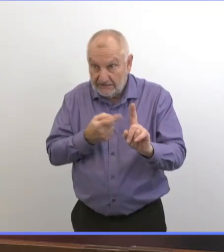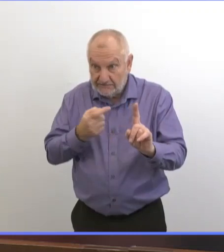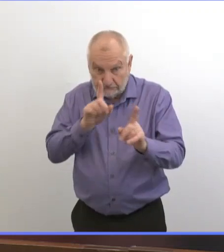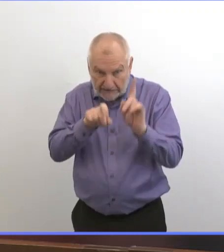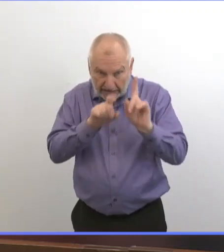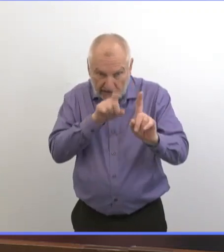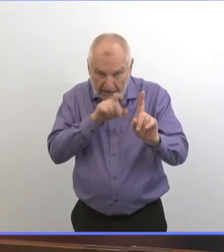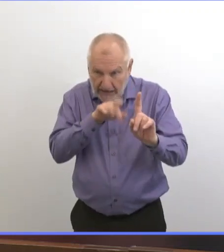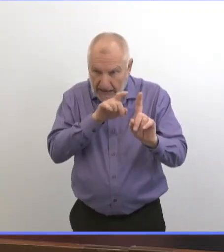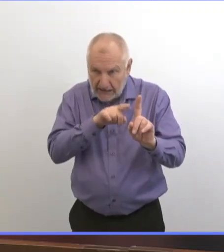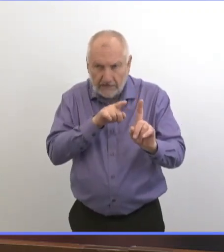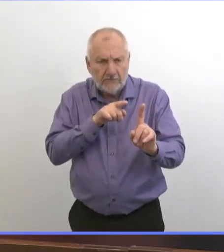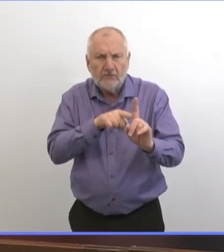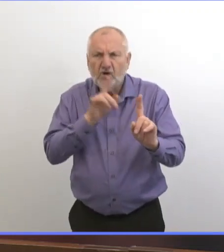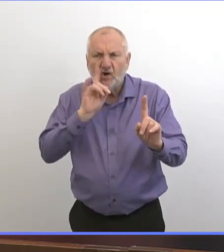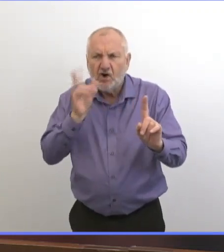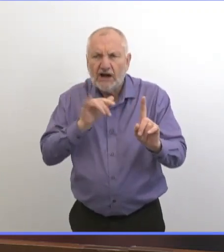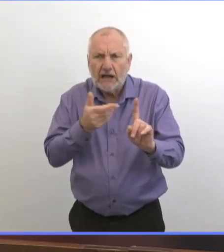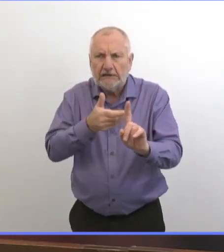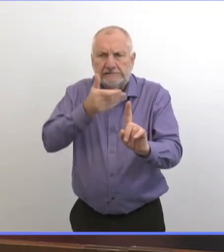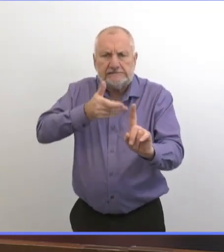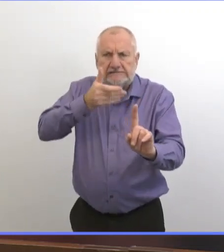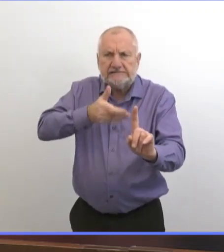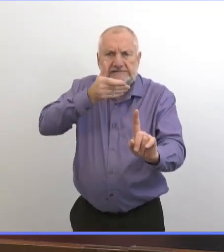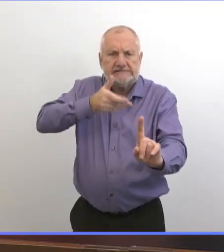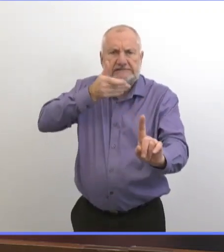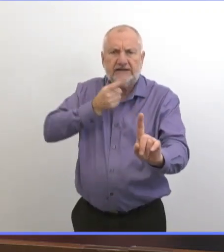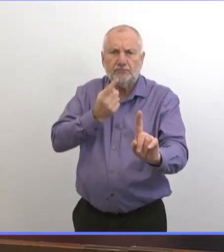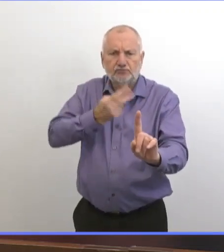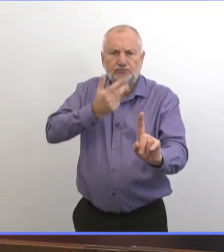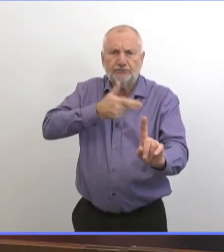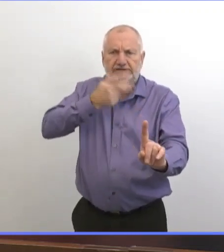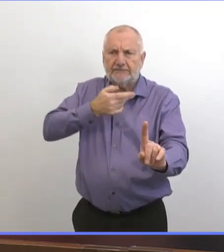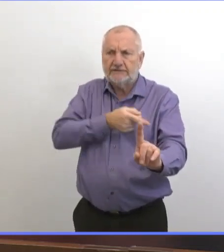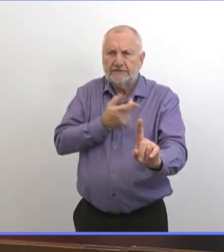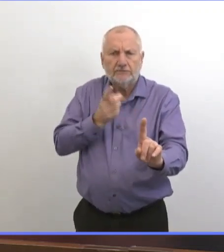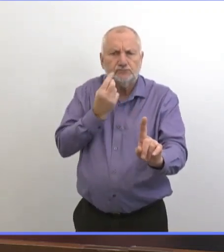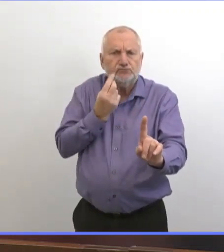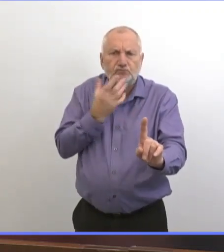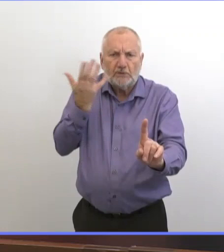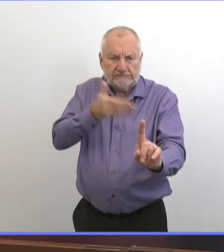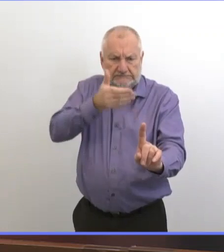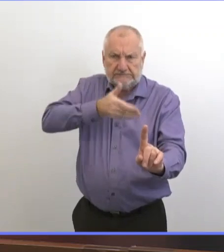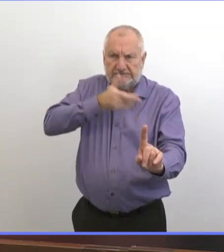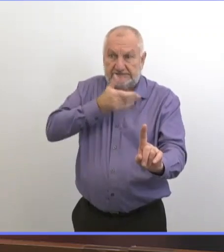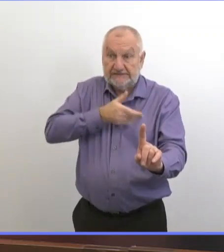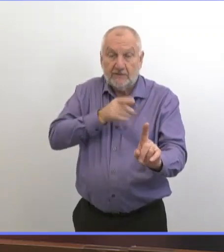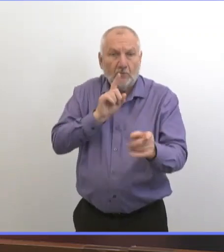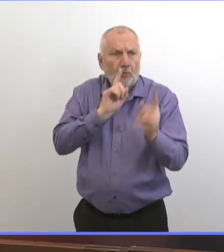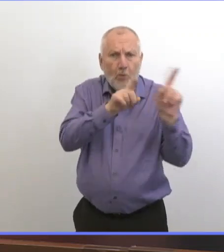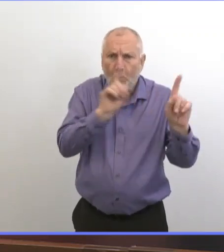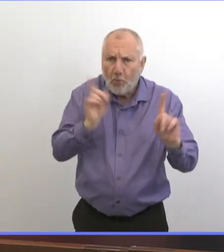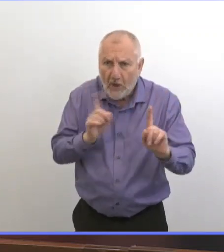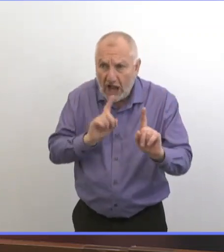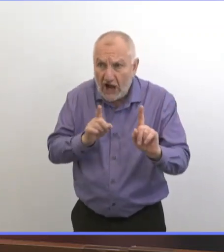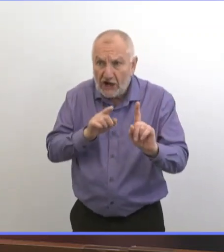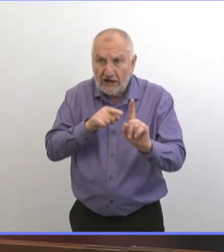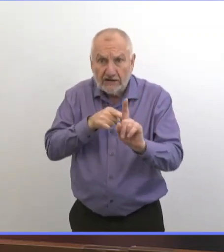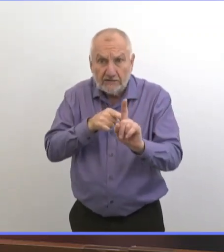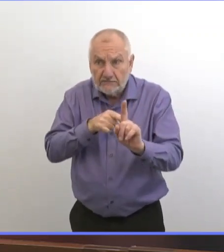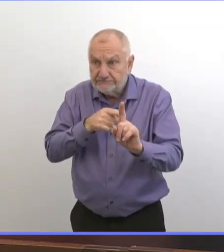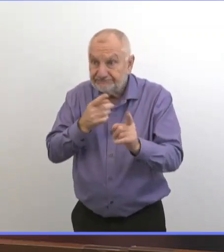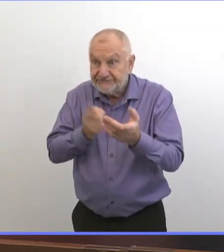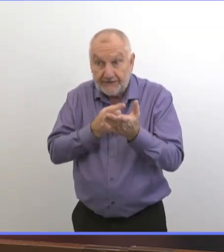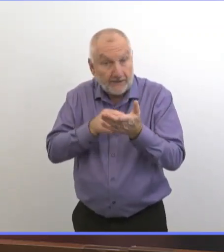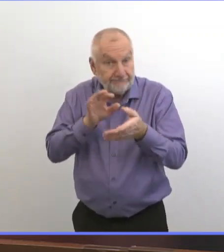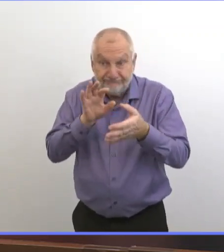une personne malade va voir les activités qu'il faisait au cours des deux dernières semaines,